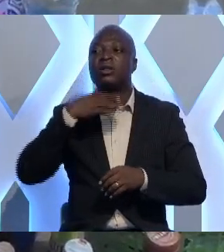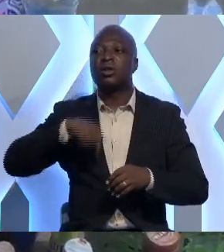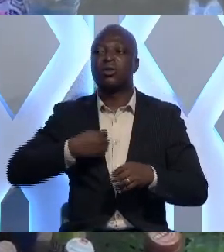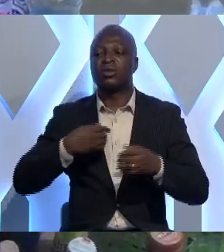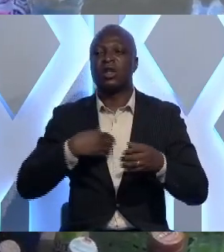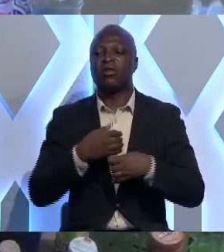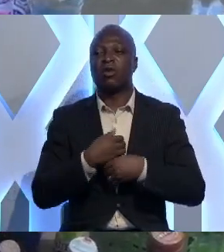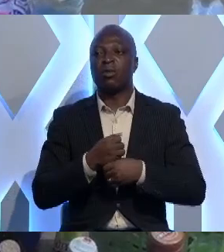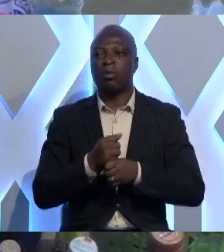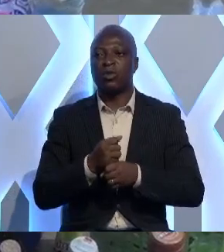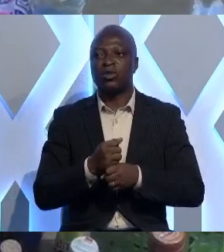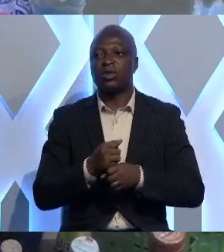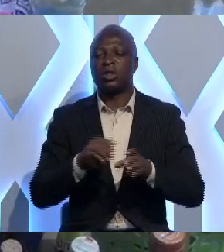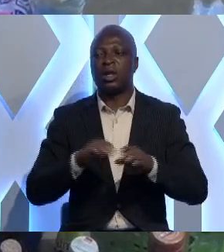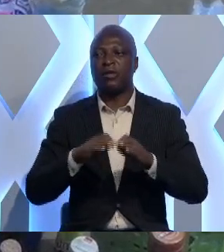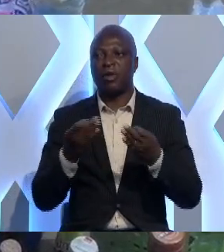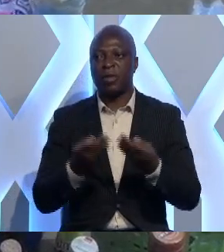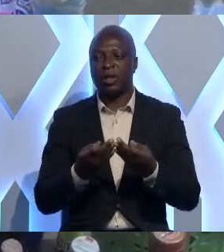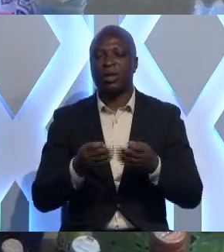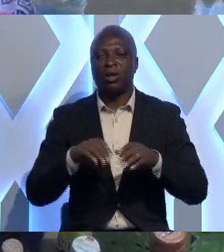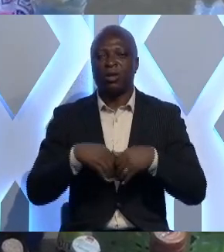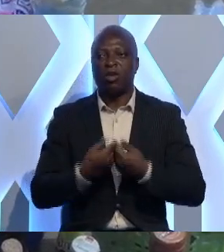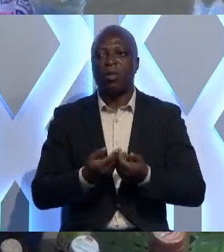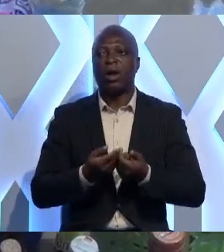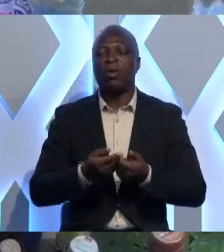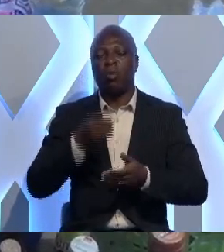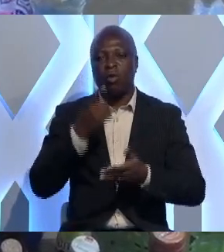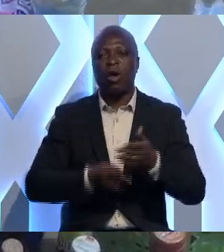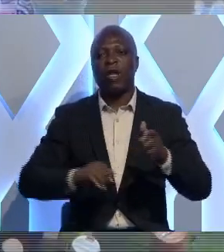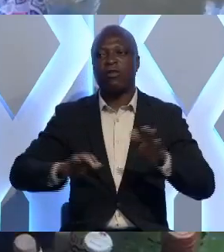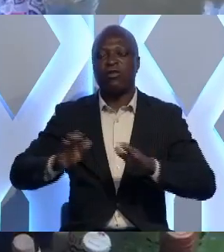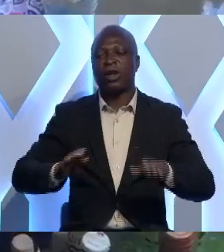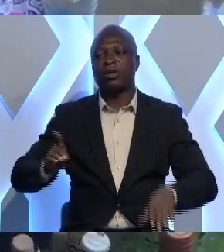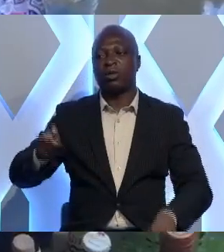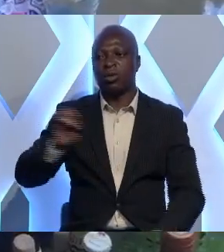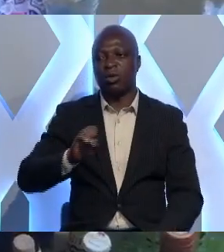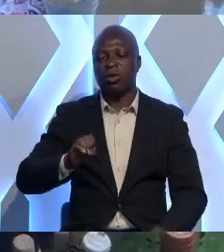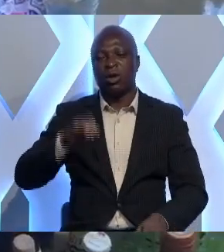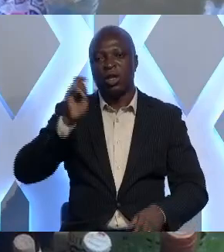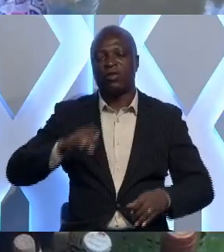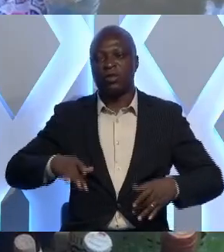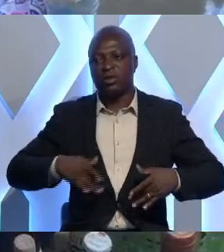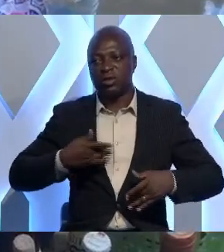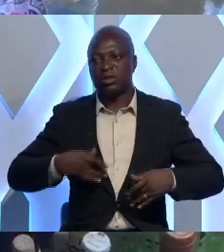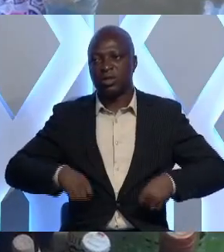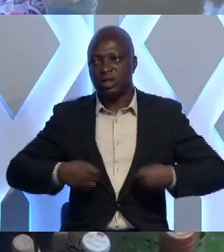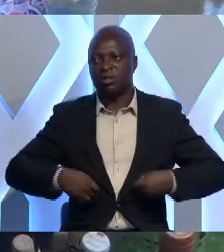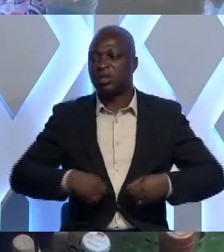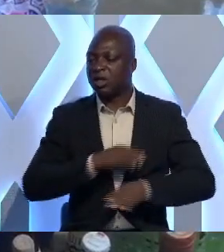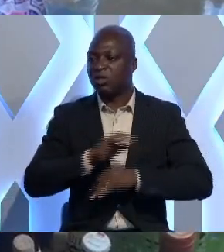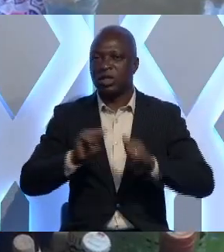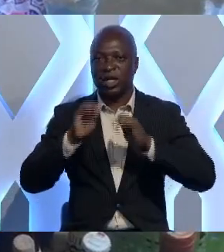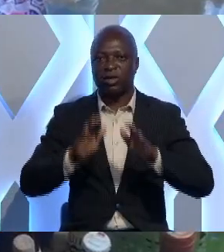avons produits au niveau des ménages. Comment il faut, qu'est-ce qu'il faut faire d'eux ? Il faut sensibiliser tous ces